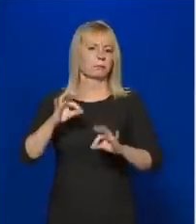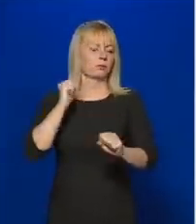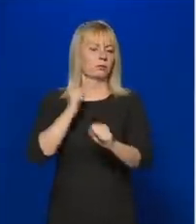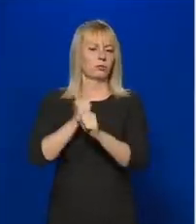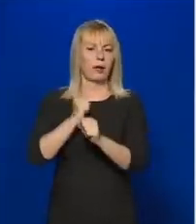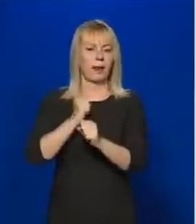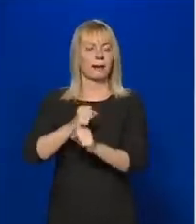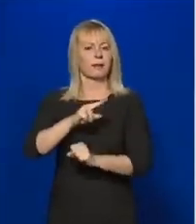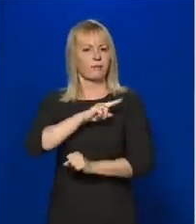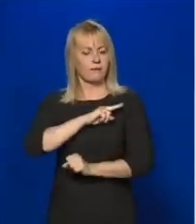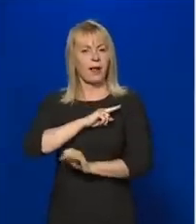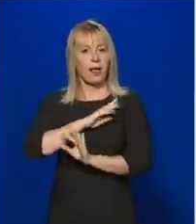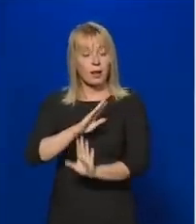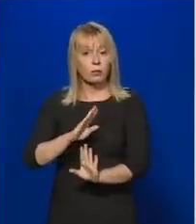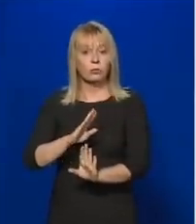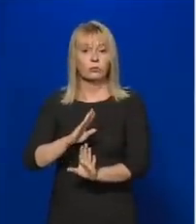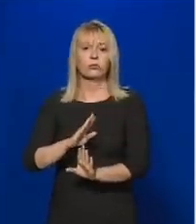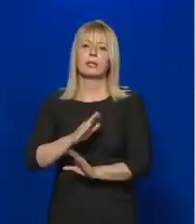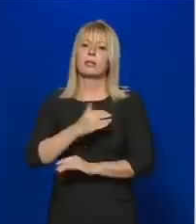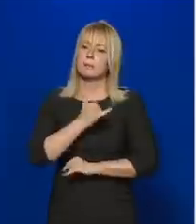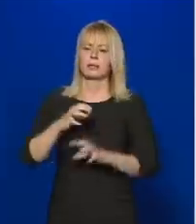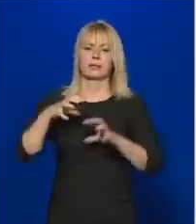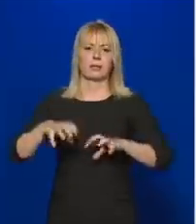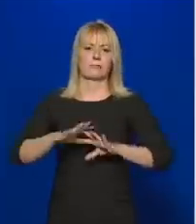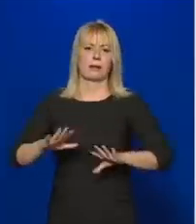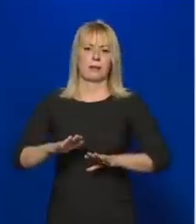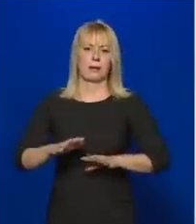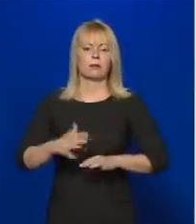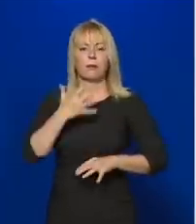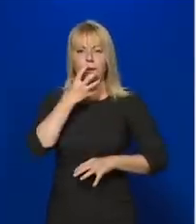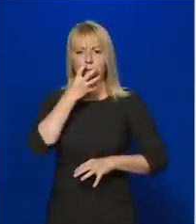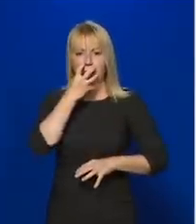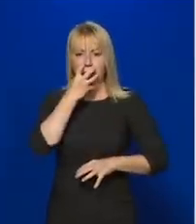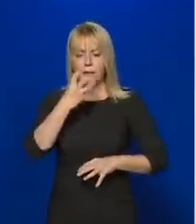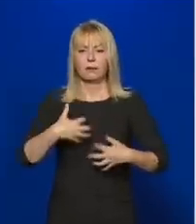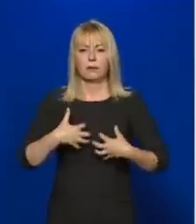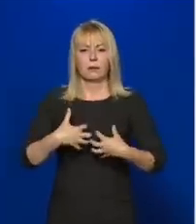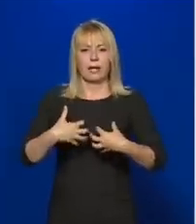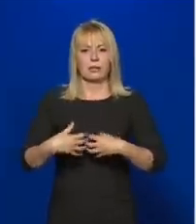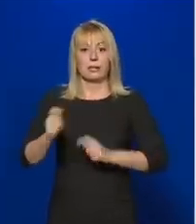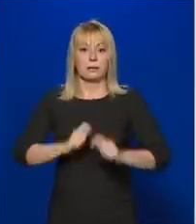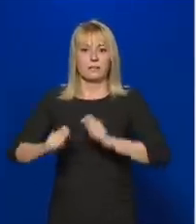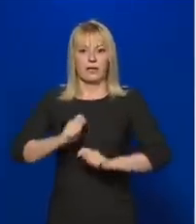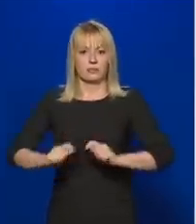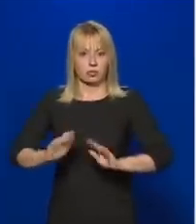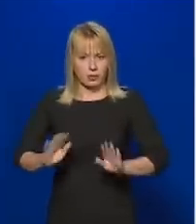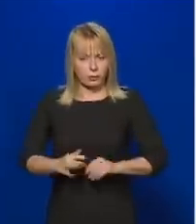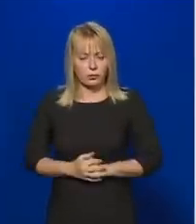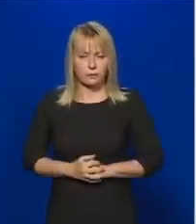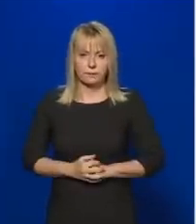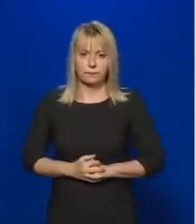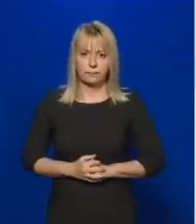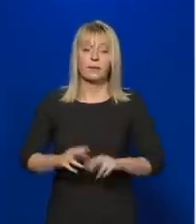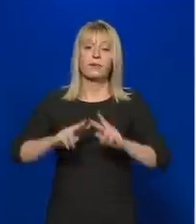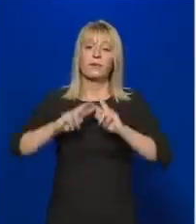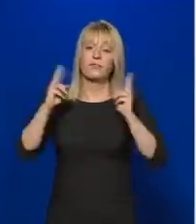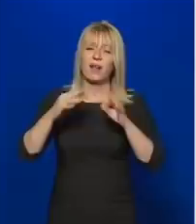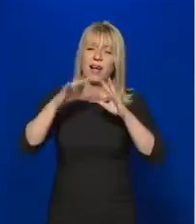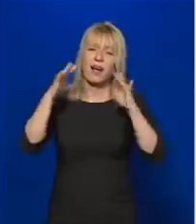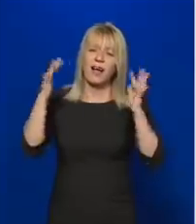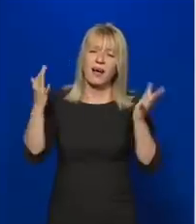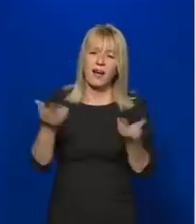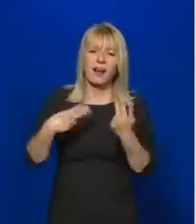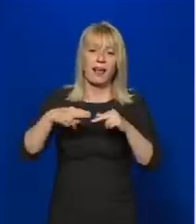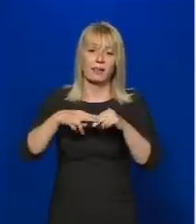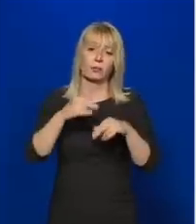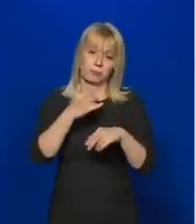cselekedhet felelősen, hogy mindent megtett azért, hogy lélegeztetőgépet vásároljon. Miután a világországon többsége ugyanígy cselekedett, azért